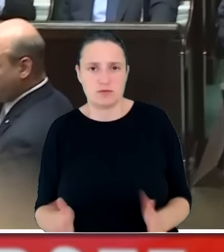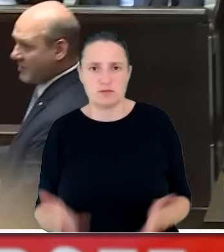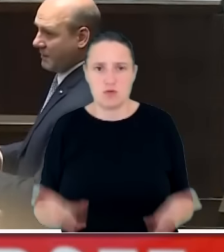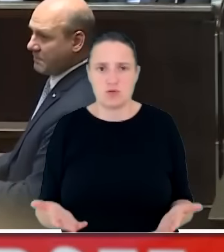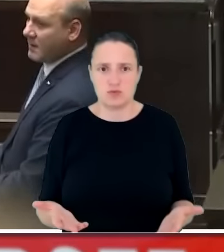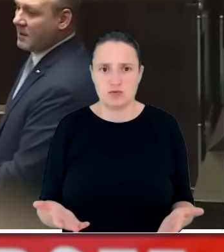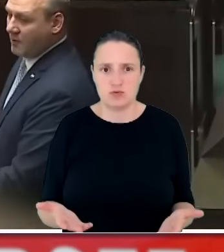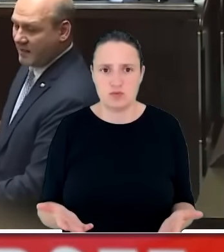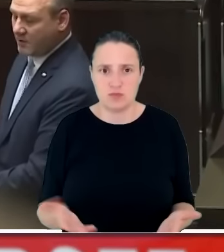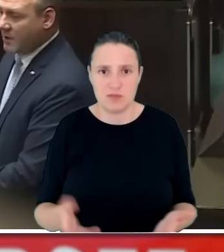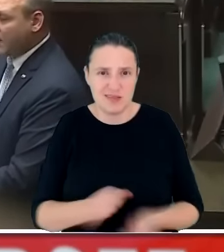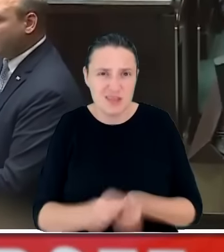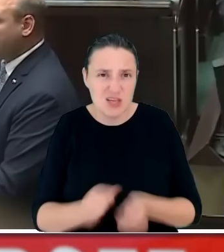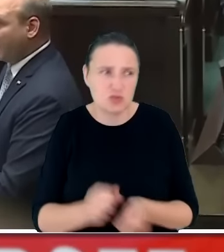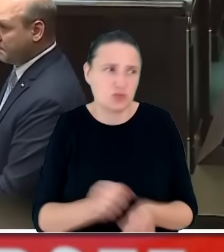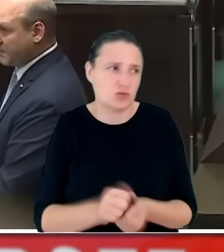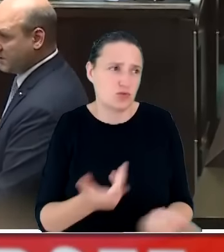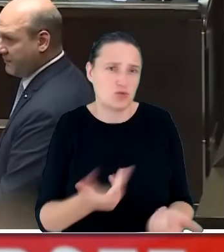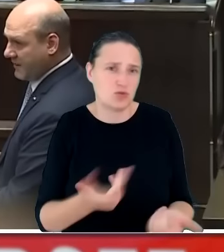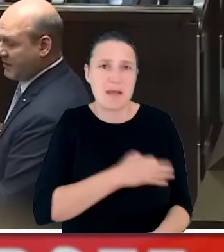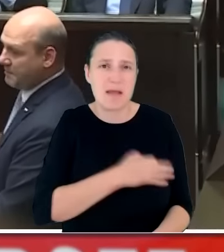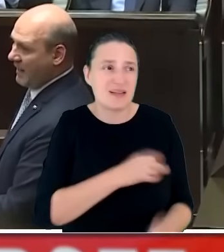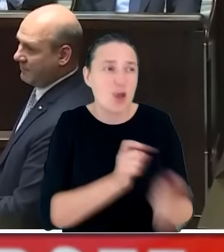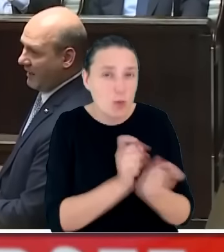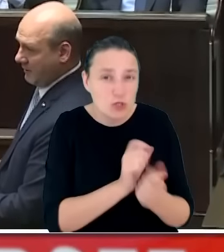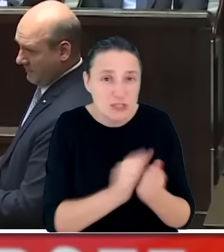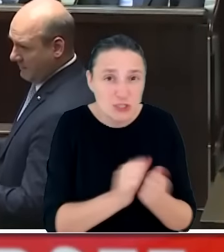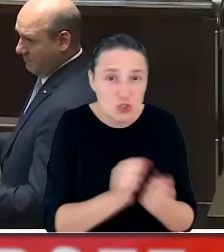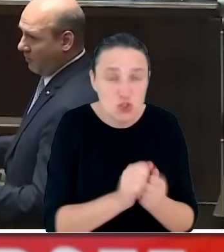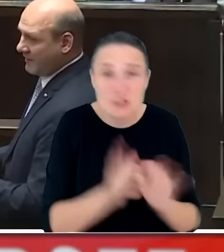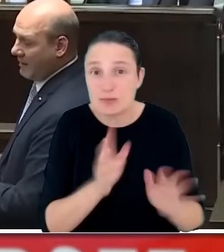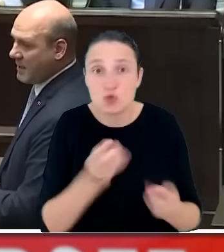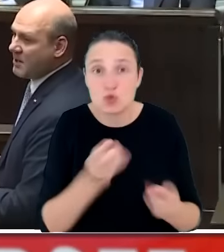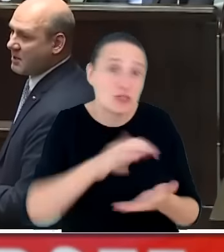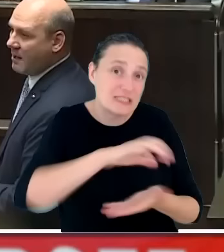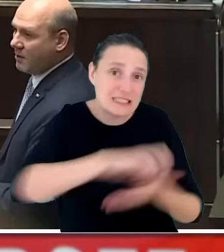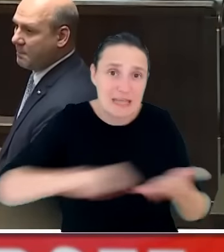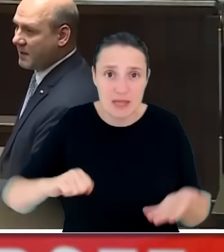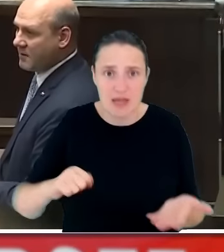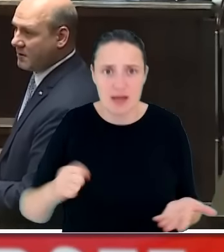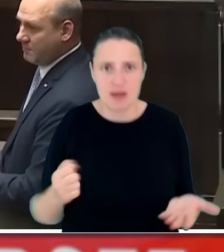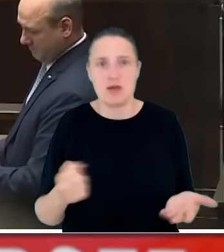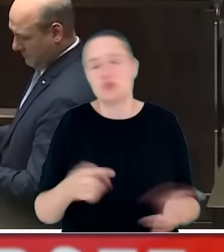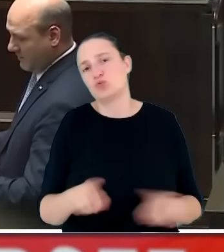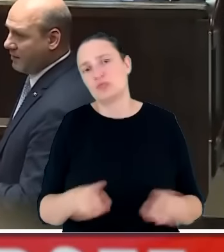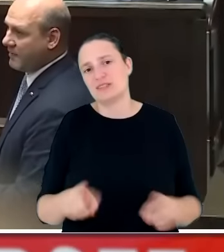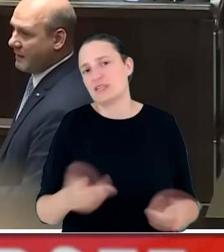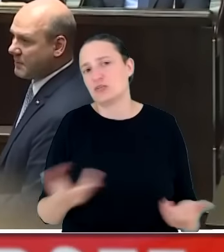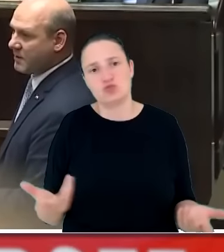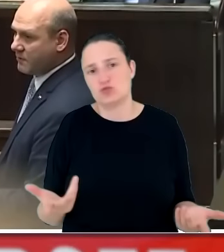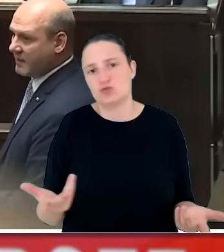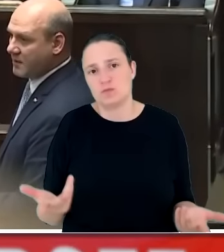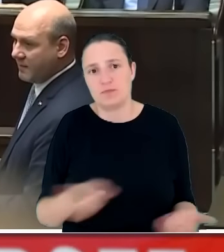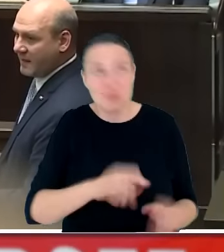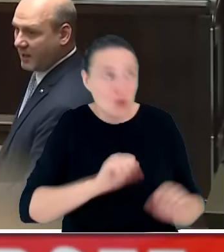niszczyć, dezintegrować partie opozycyjne za pomocą odbierania pieniędzy, co jest równoznaczne z ograniczaniem możliwości